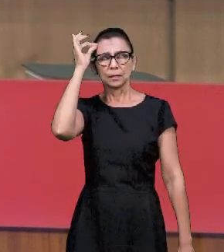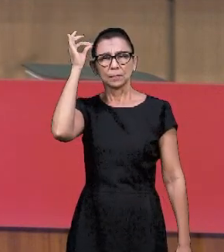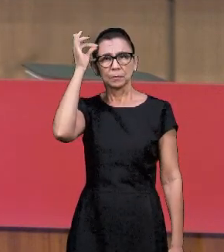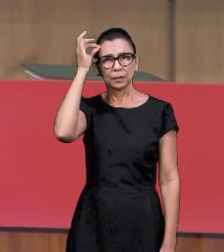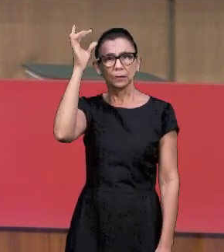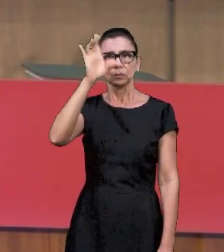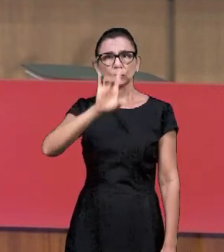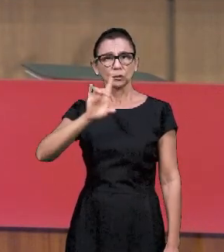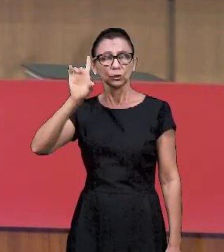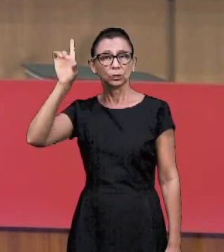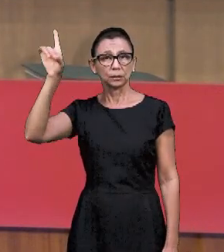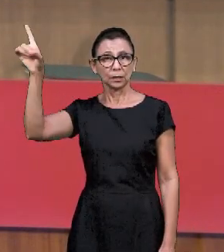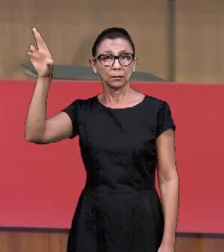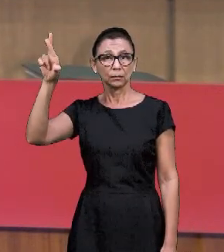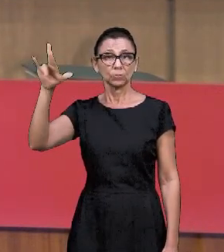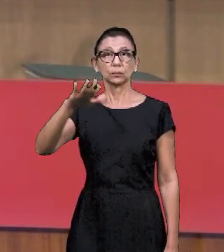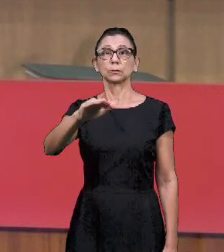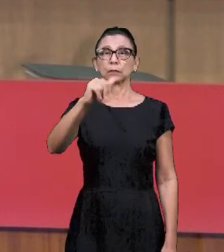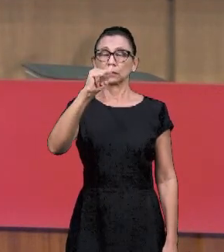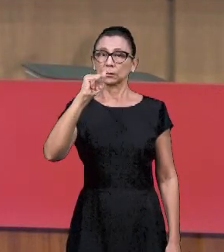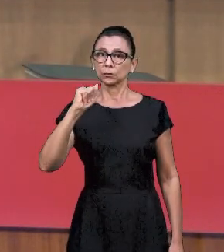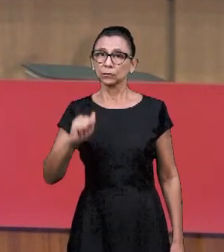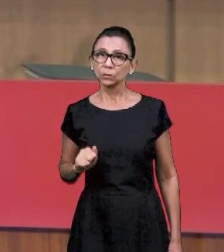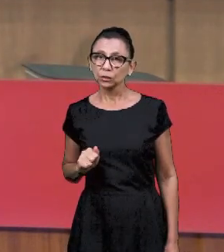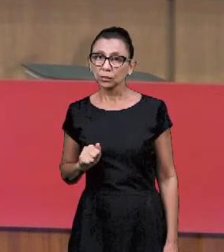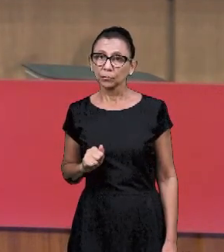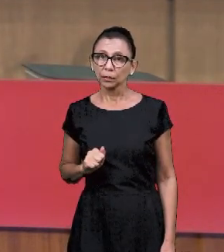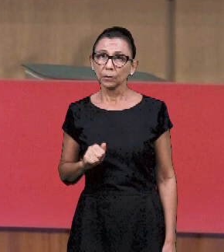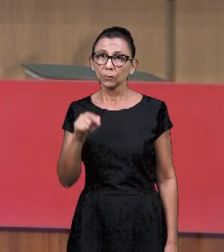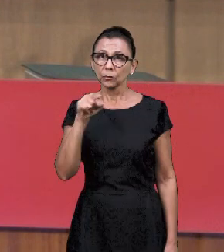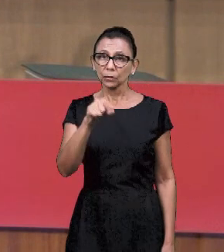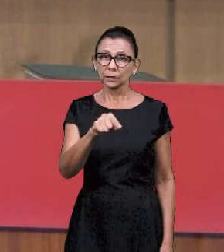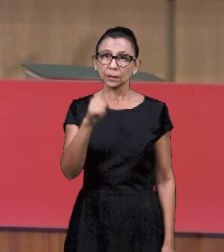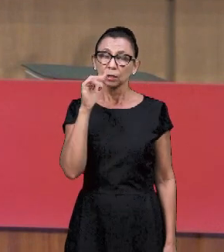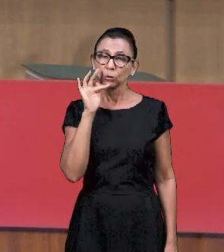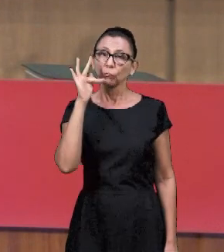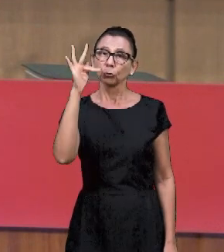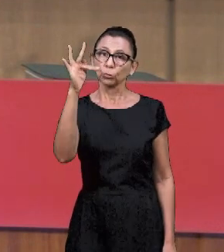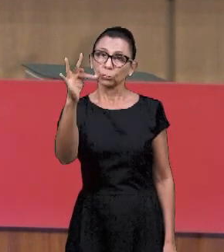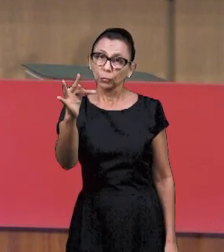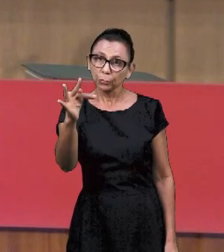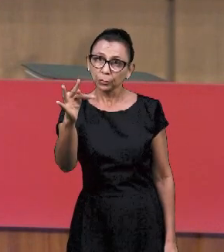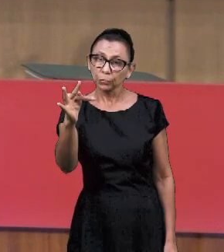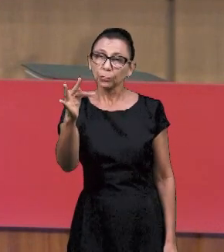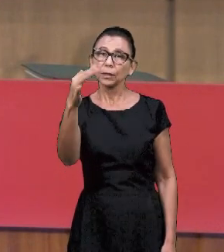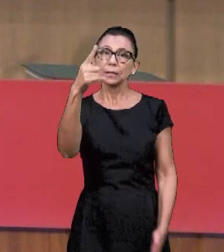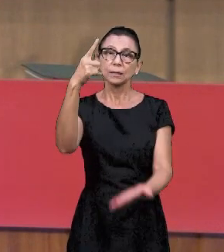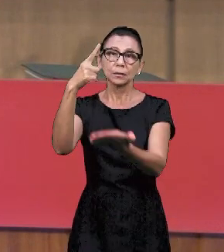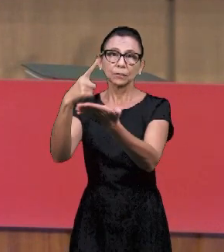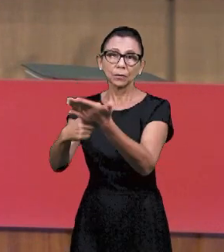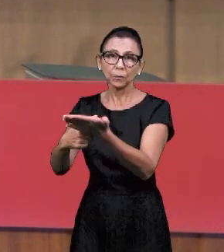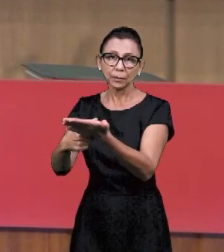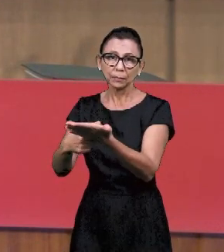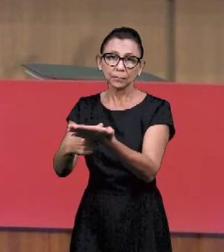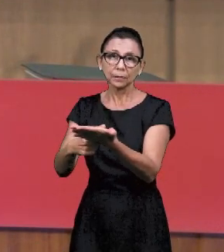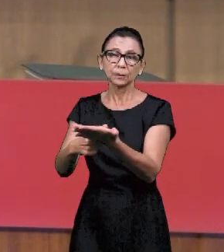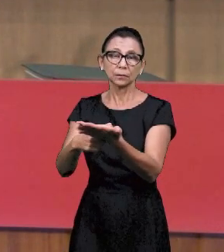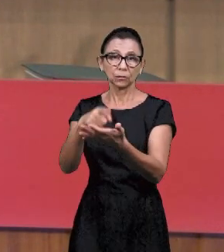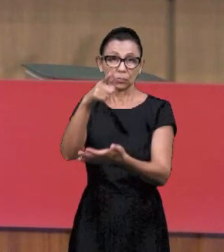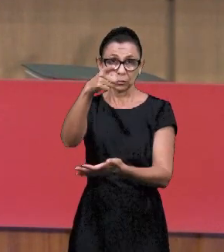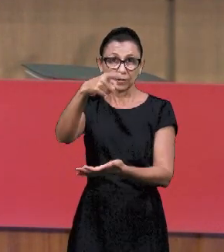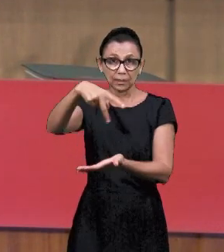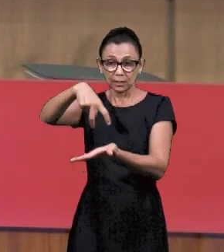в том, что Господь дал нам, к чему нас Бог призвал, и может призвать завтра тебя.